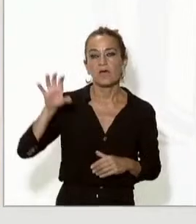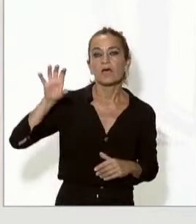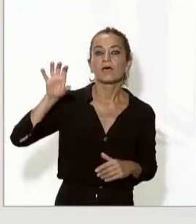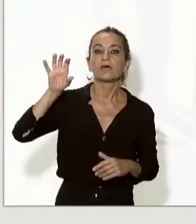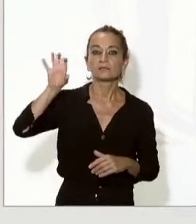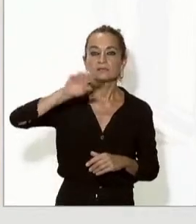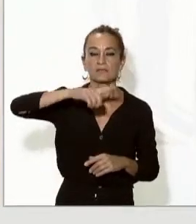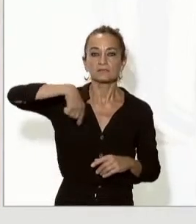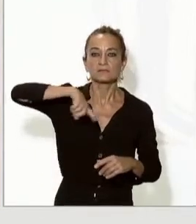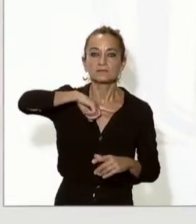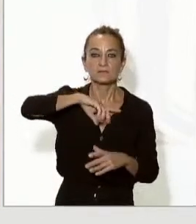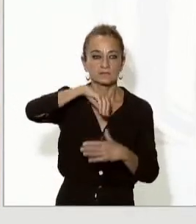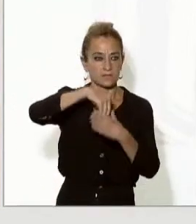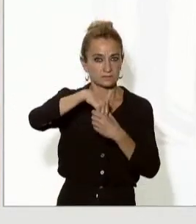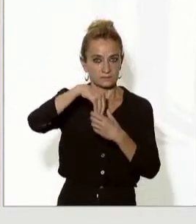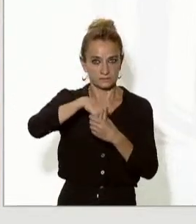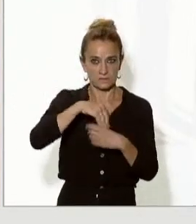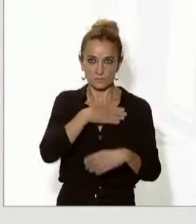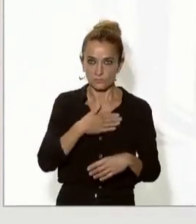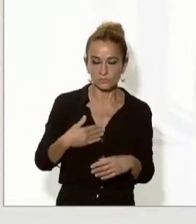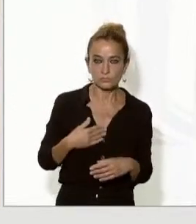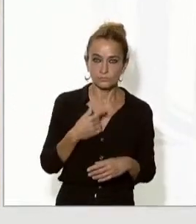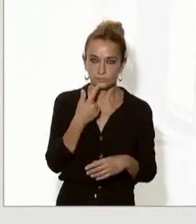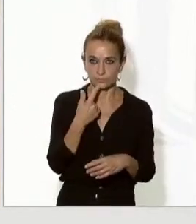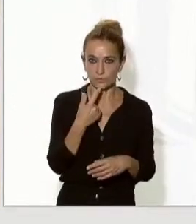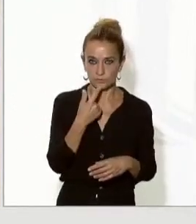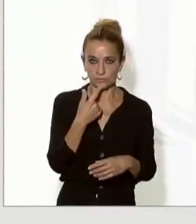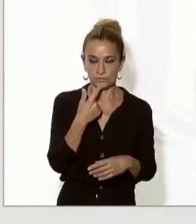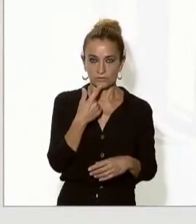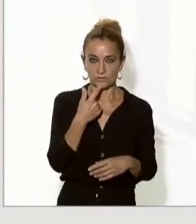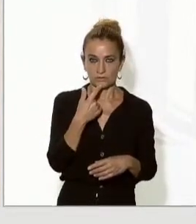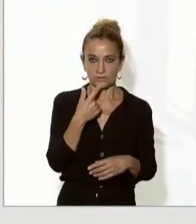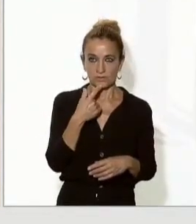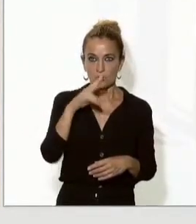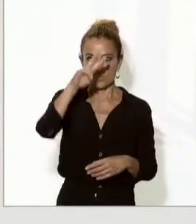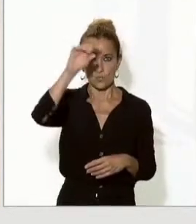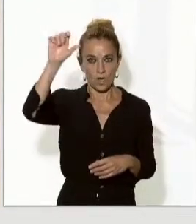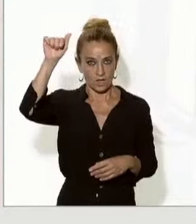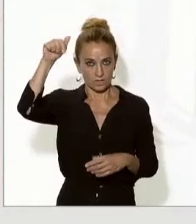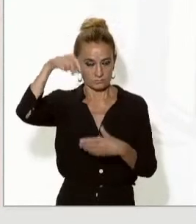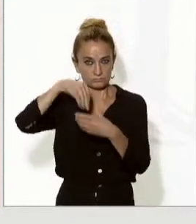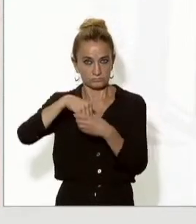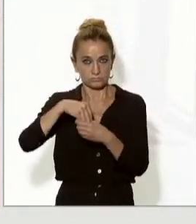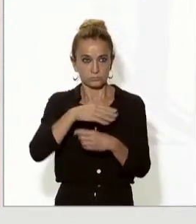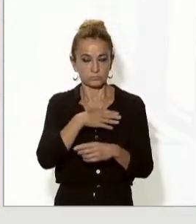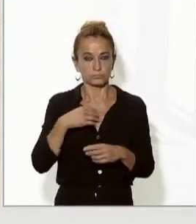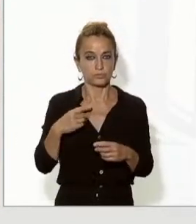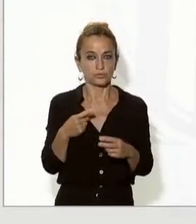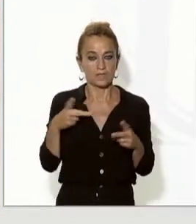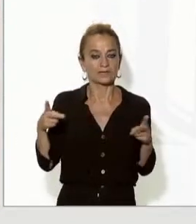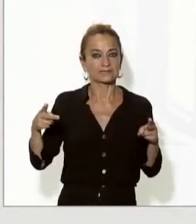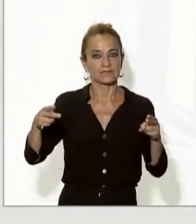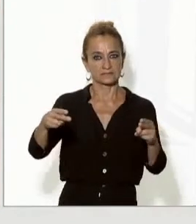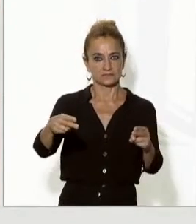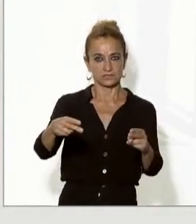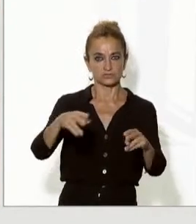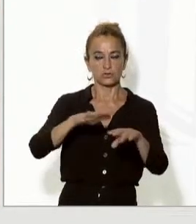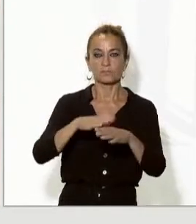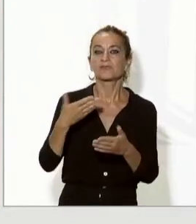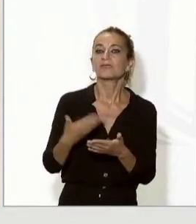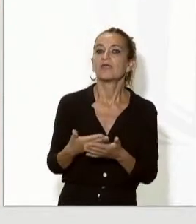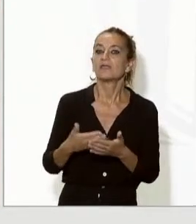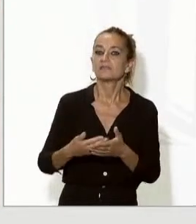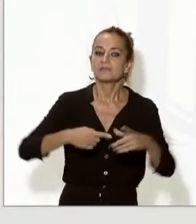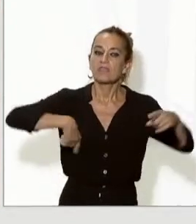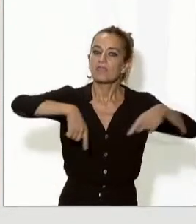és estat membre de la Unió Europea i també doncs té unes restriccions en matèria per garantir la lliure circulació de